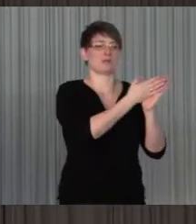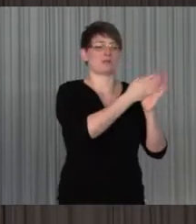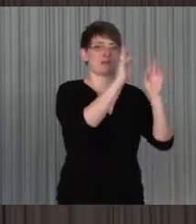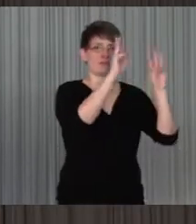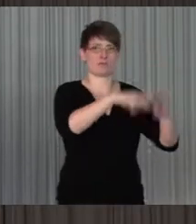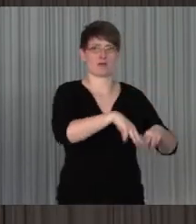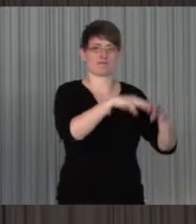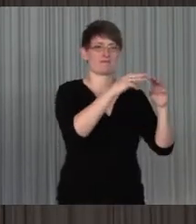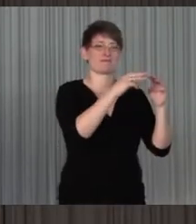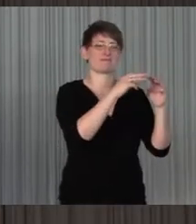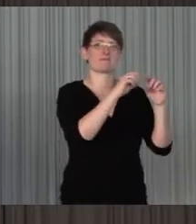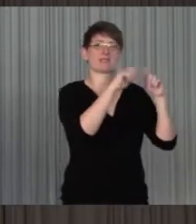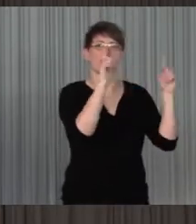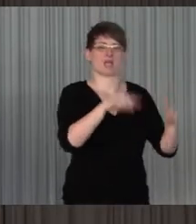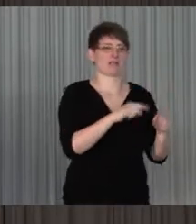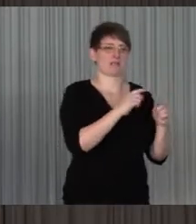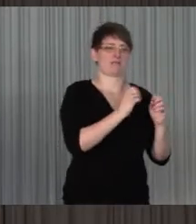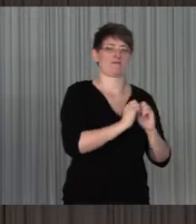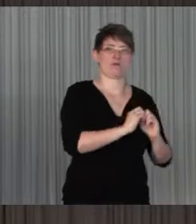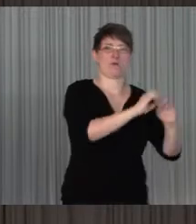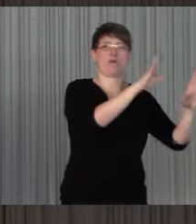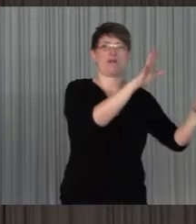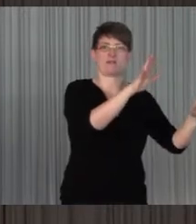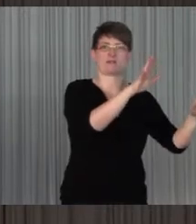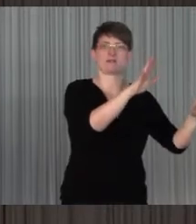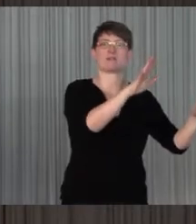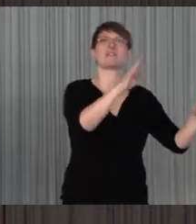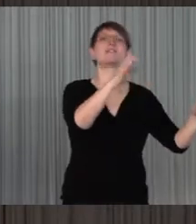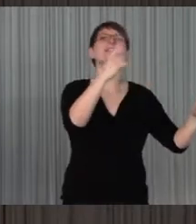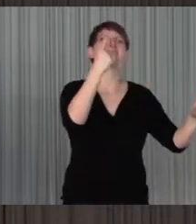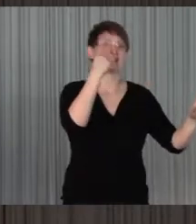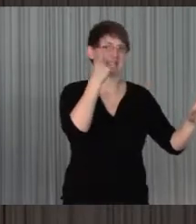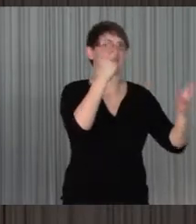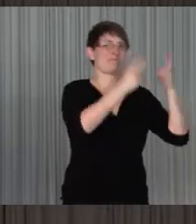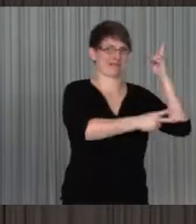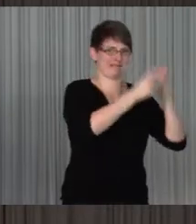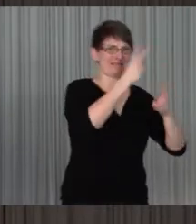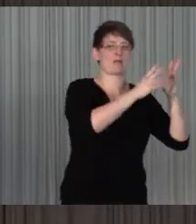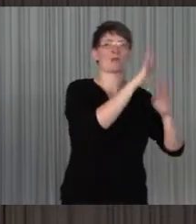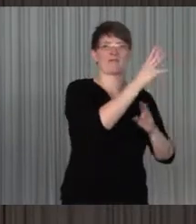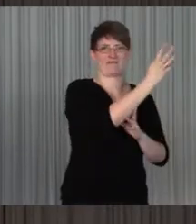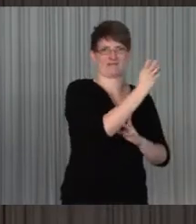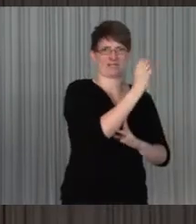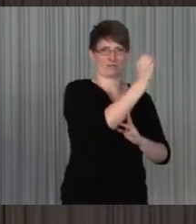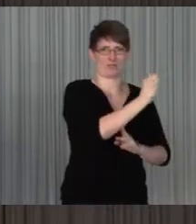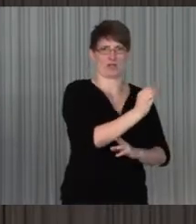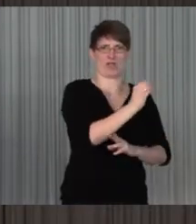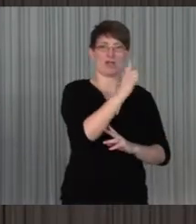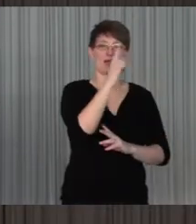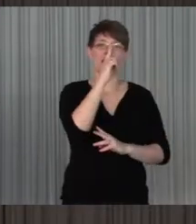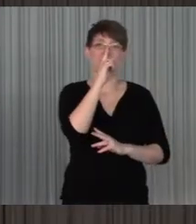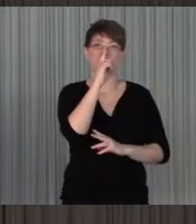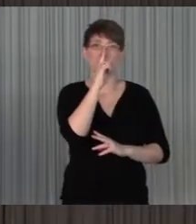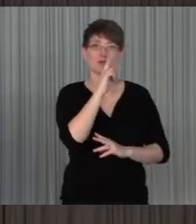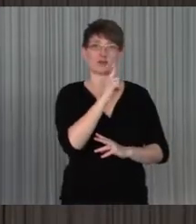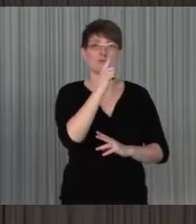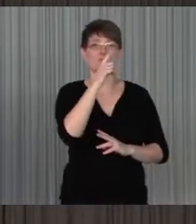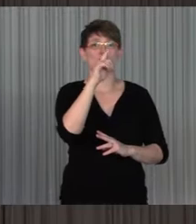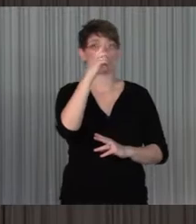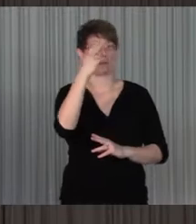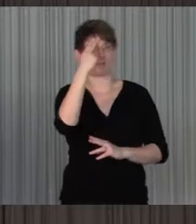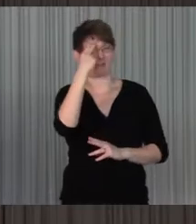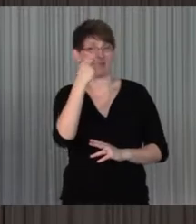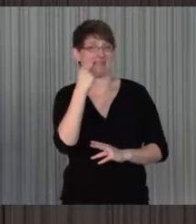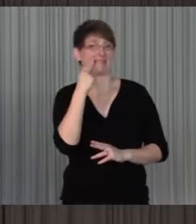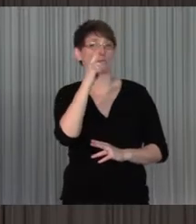Webseiten etwas veröffentlichen machen, vergleichsweise viele sehbehinderte Menschen, ungefähr 40% und die Hälfte sozusagen 90%